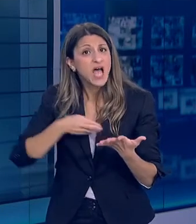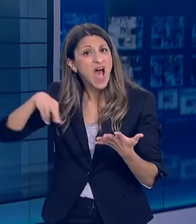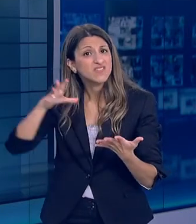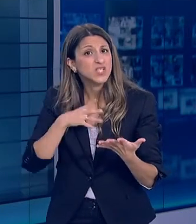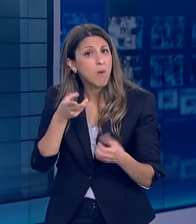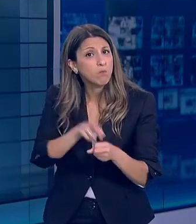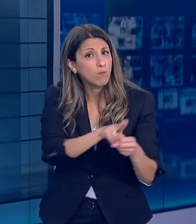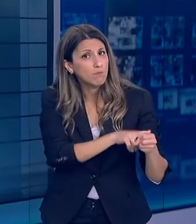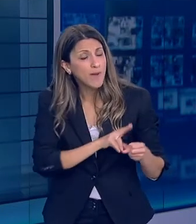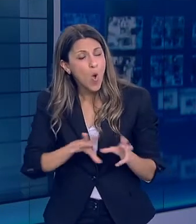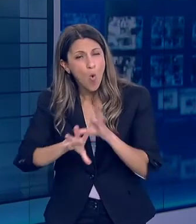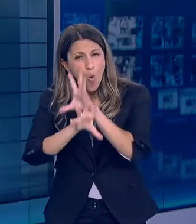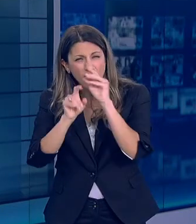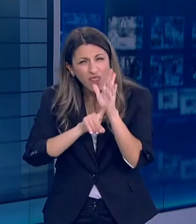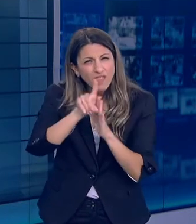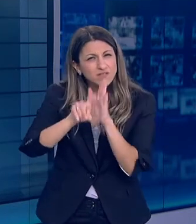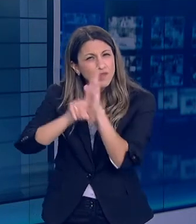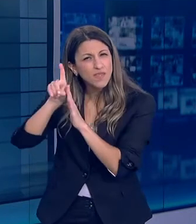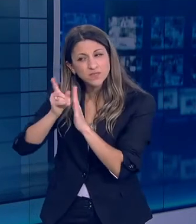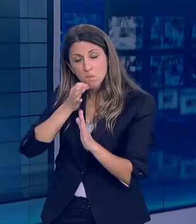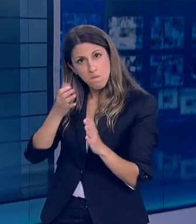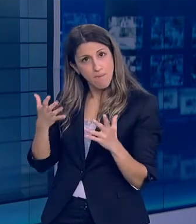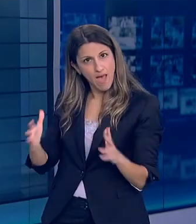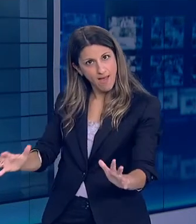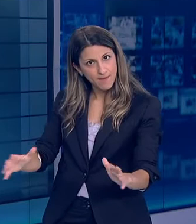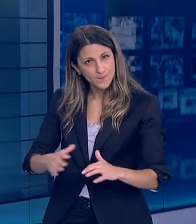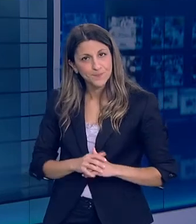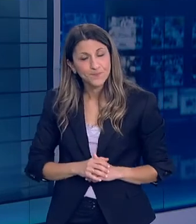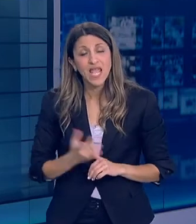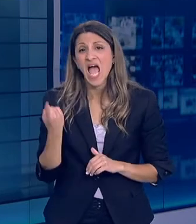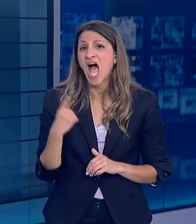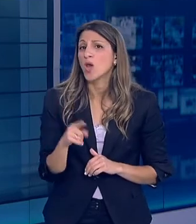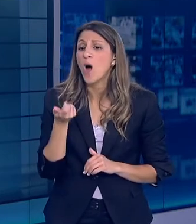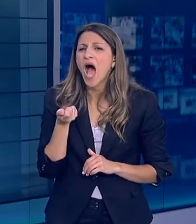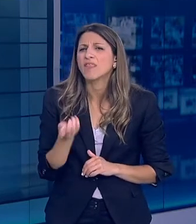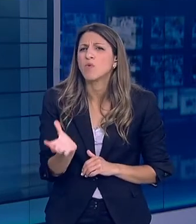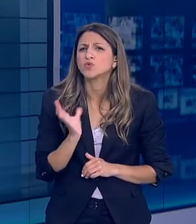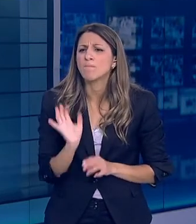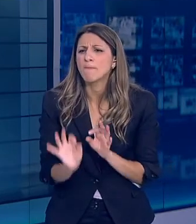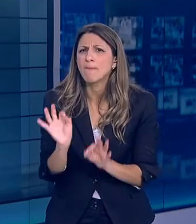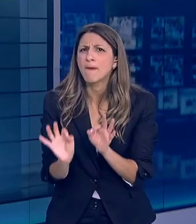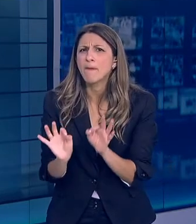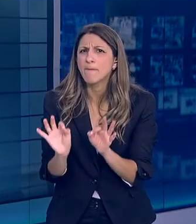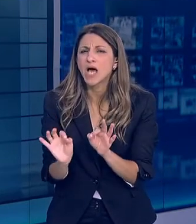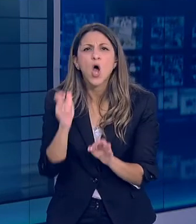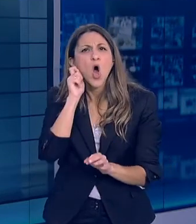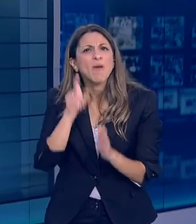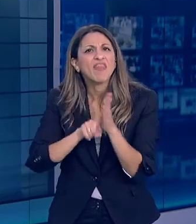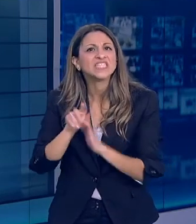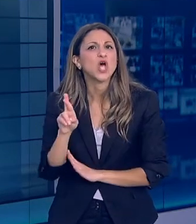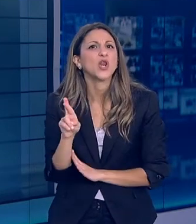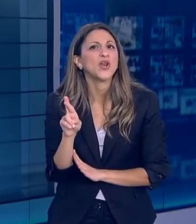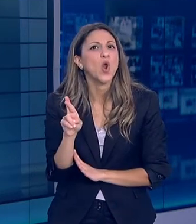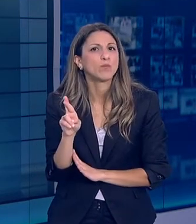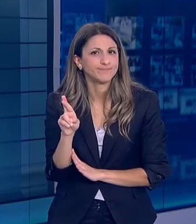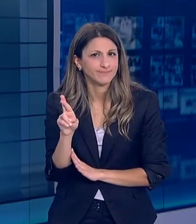Δείκτες ο οποίος χρησιμοποιήσαμε και στο παρελθόν Το πραγματικό ωρό το οποίο παρακολουθούμε επί καθημερινής βάσεως αυτή την περίοδο